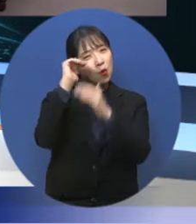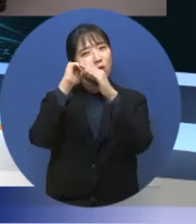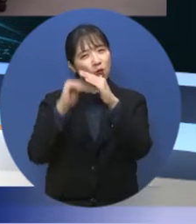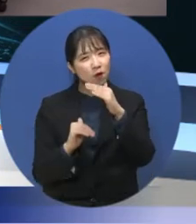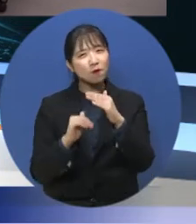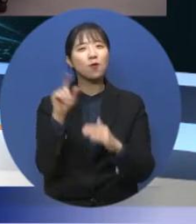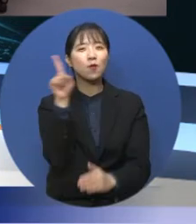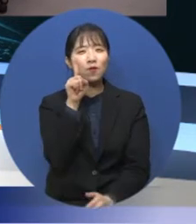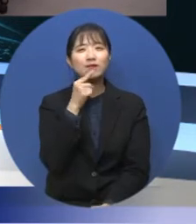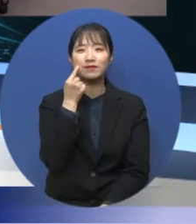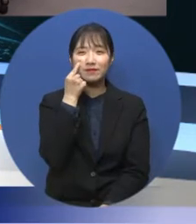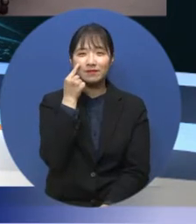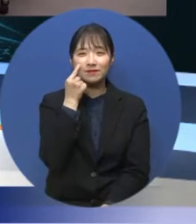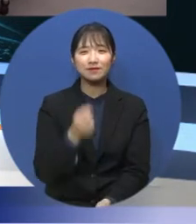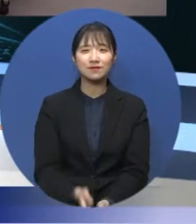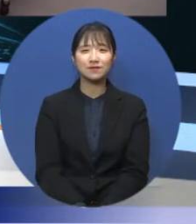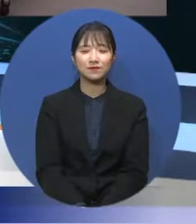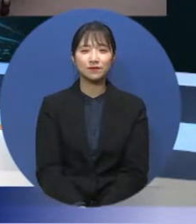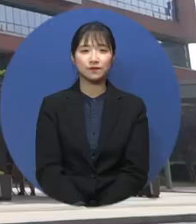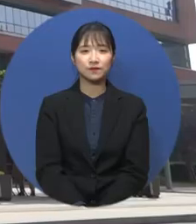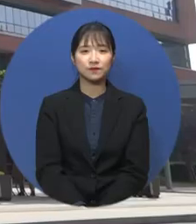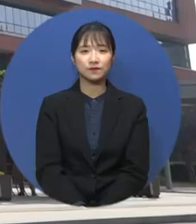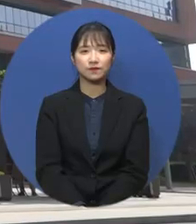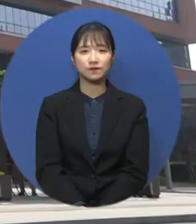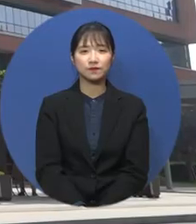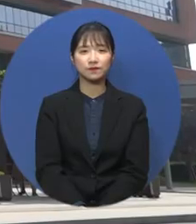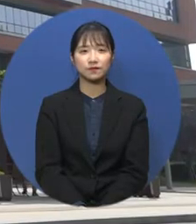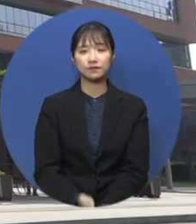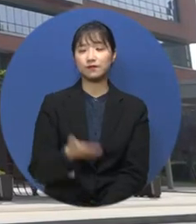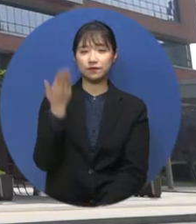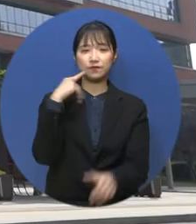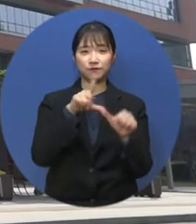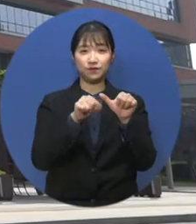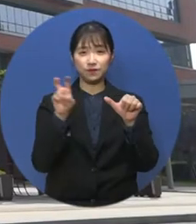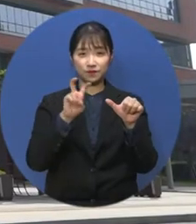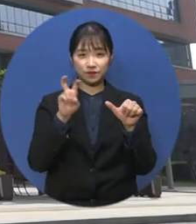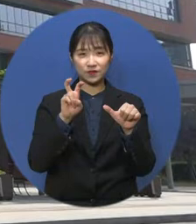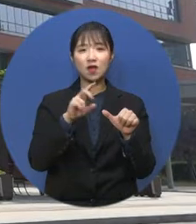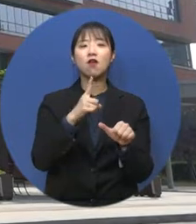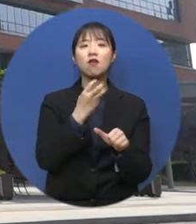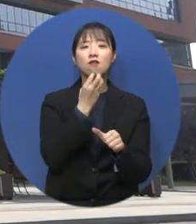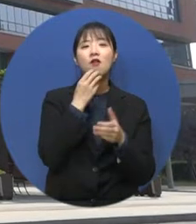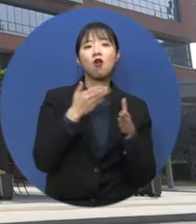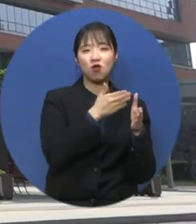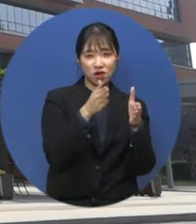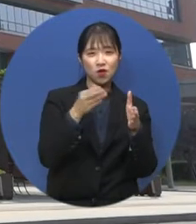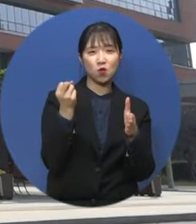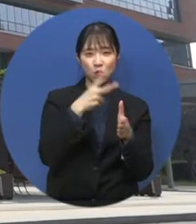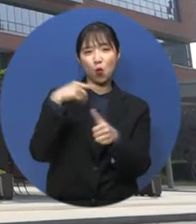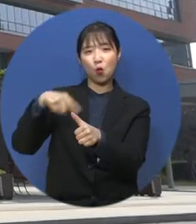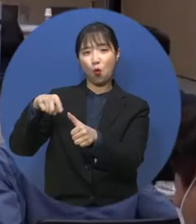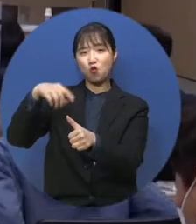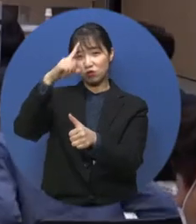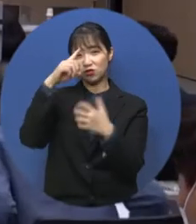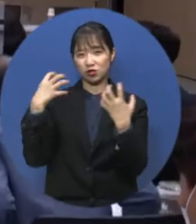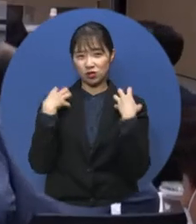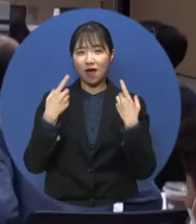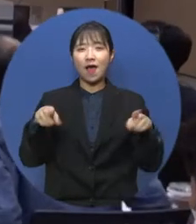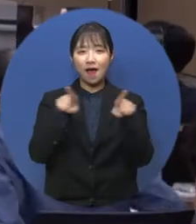정우선 기자가 들어봤습니다. 지난 20일 경기도의회와 경기도교육청 공동주간으로